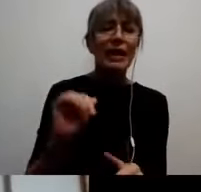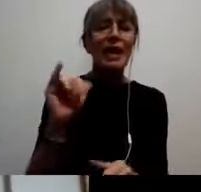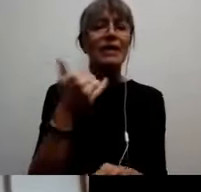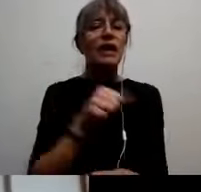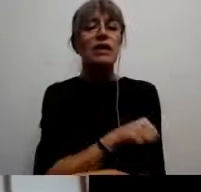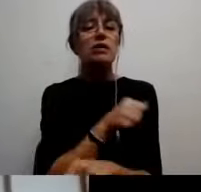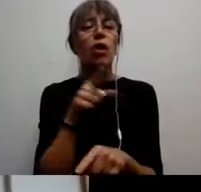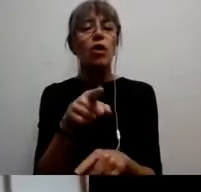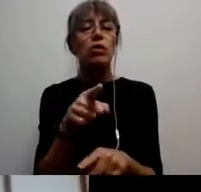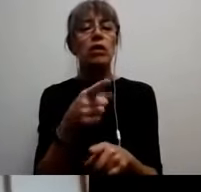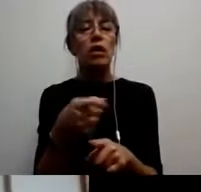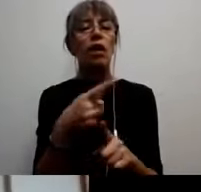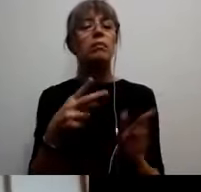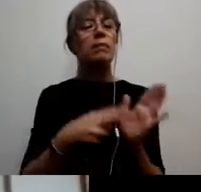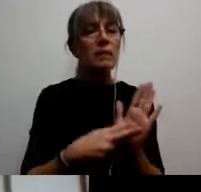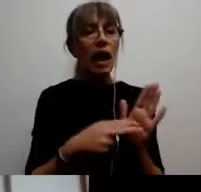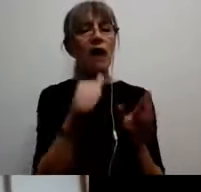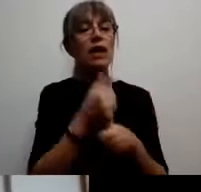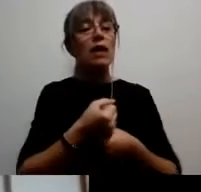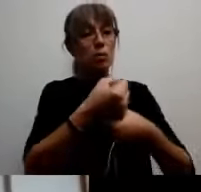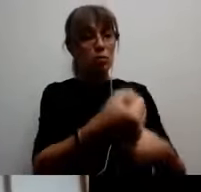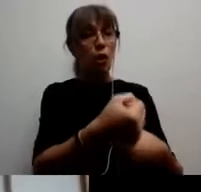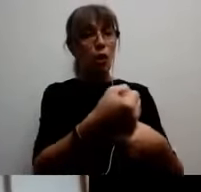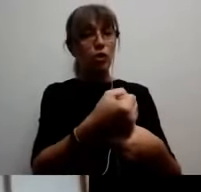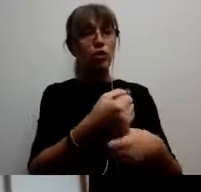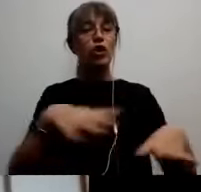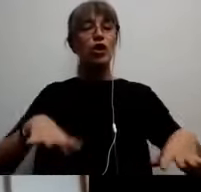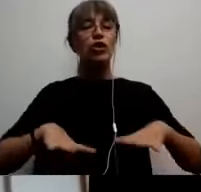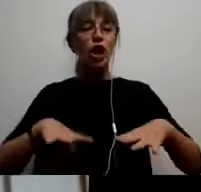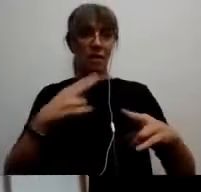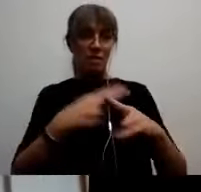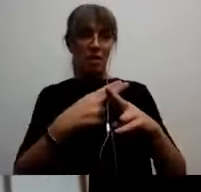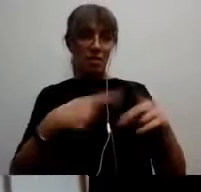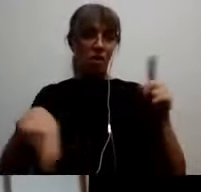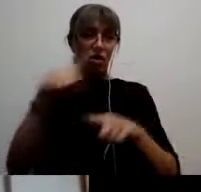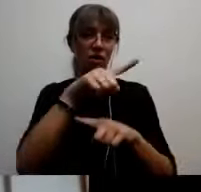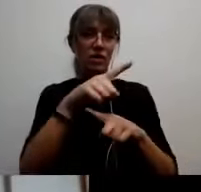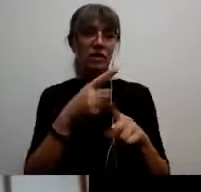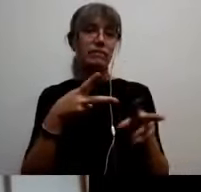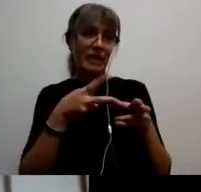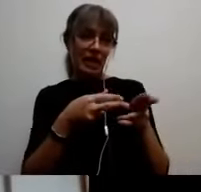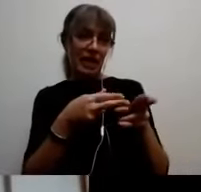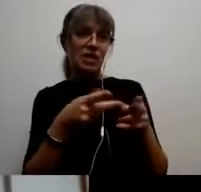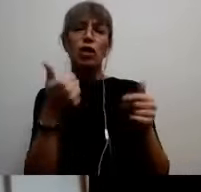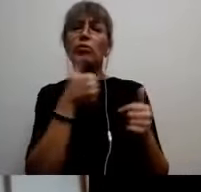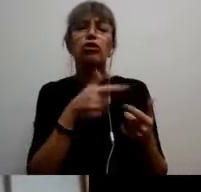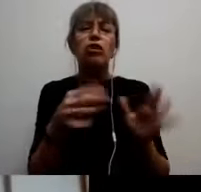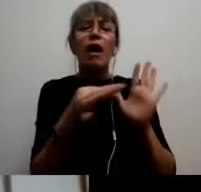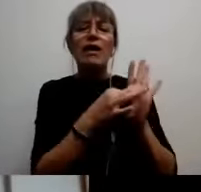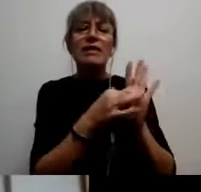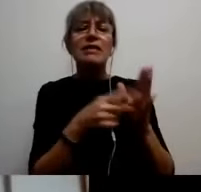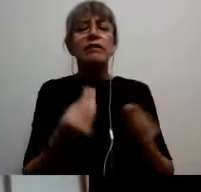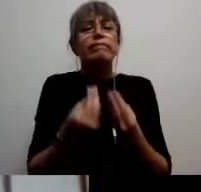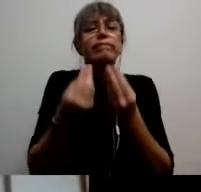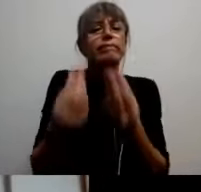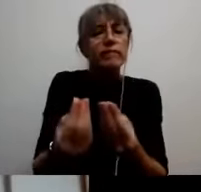zastupanja prava i pruženja podrške osobama bolelim od karcinoma. Njena misija je da obolelim ženama pruži neopornu